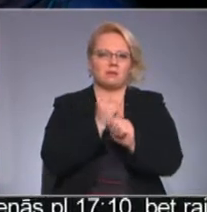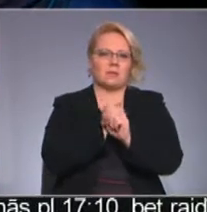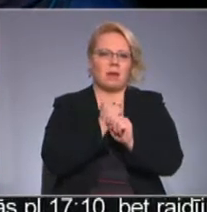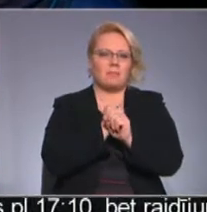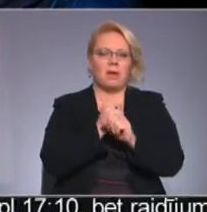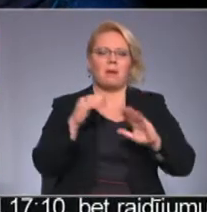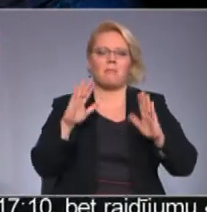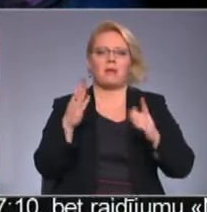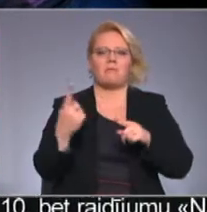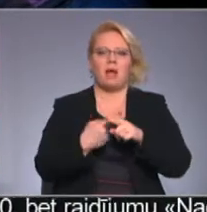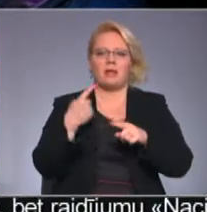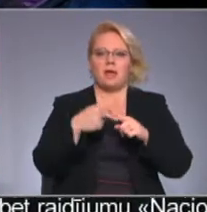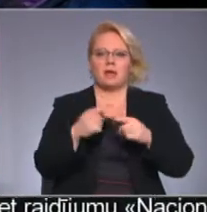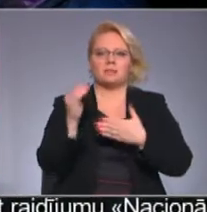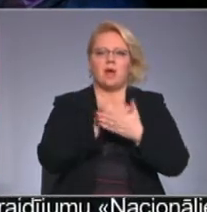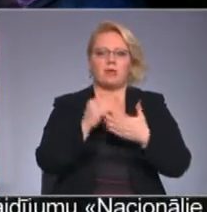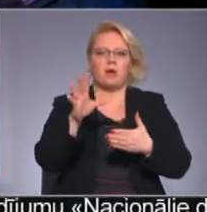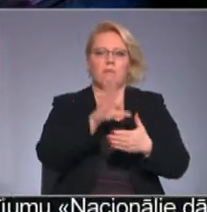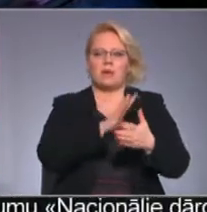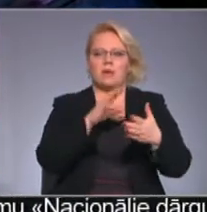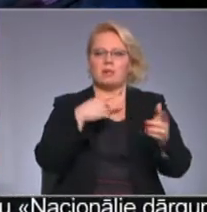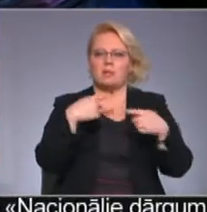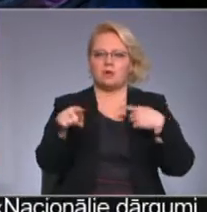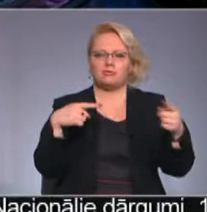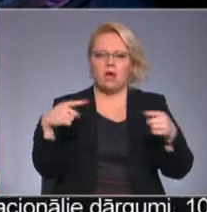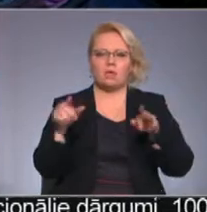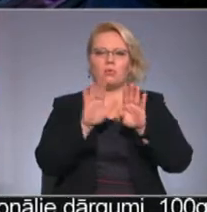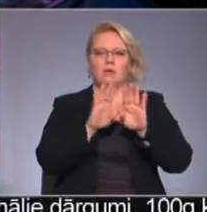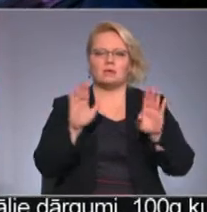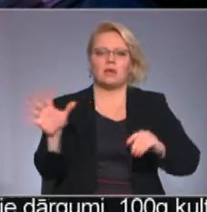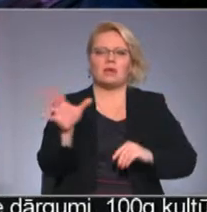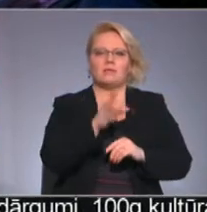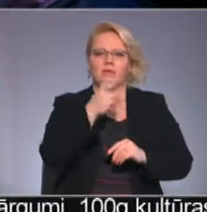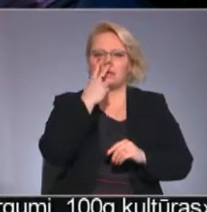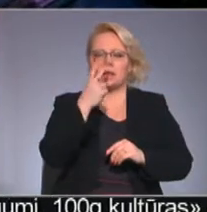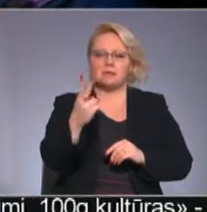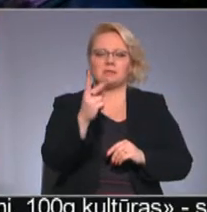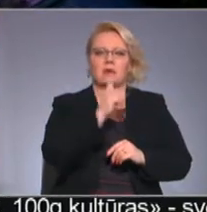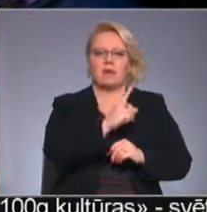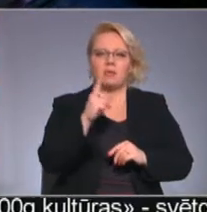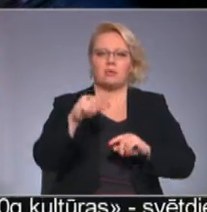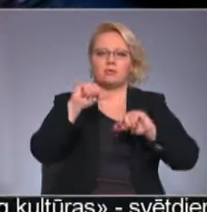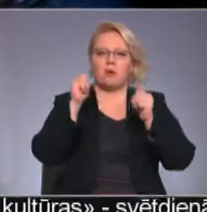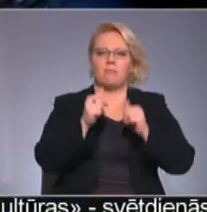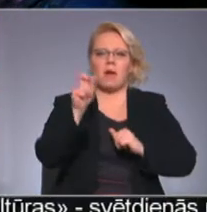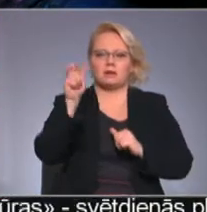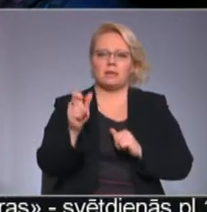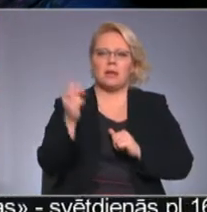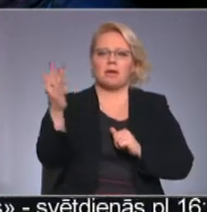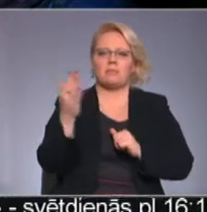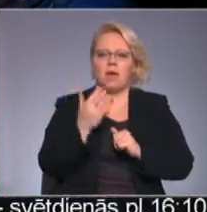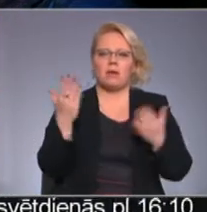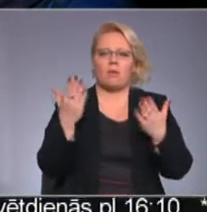Bet es vēlreiz atpārtoju, bija noteikā zādi, un izstādēju, jūs visi redzējusiet, katrs no māksliniekiem nāk ar kaut ko